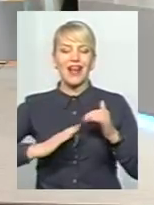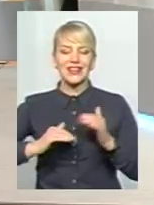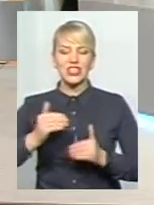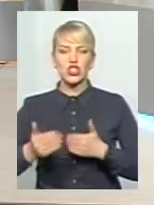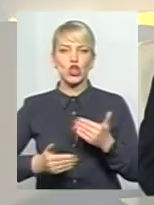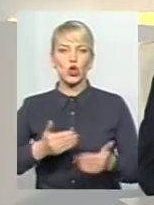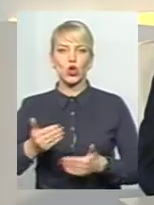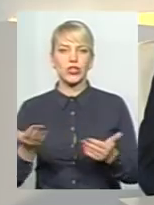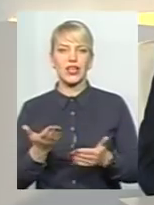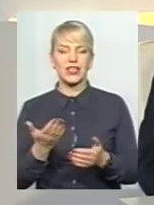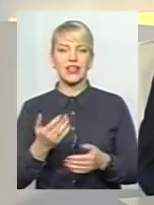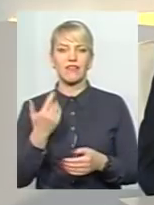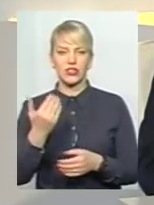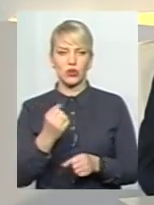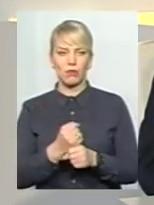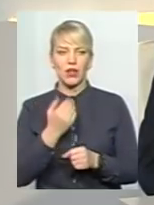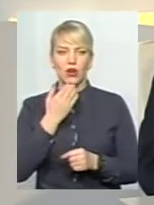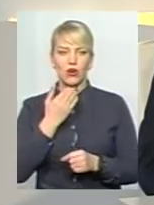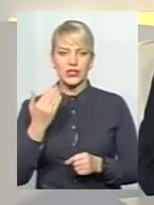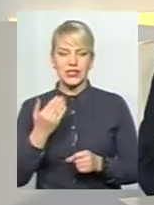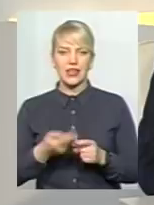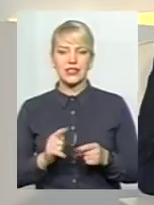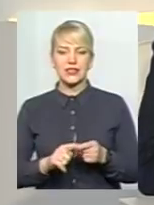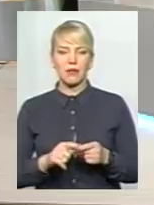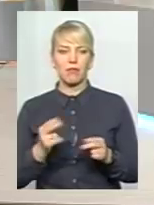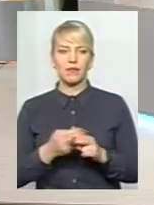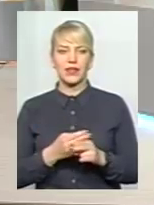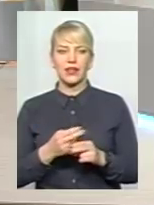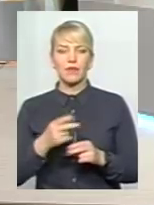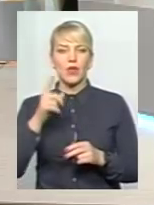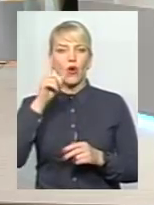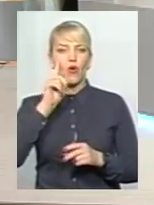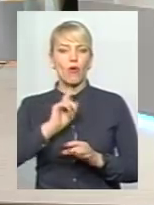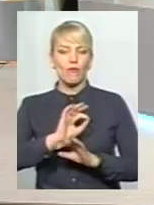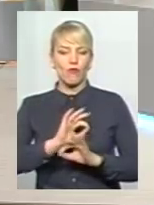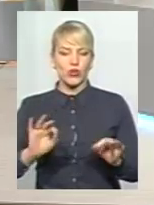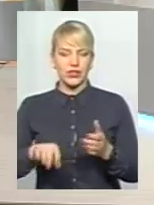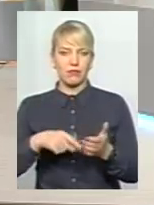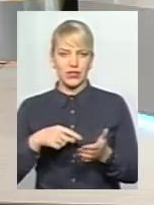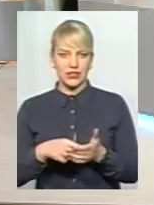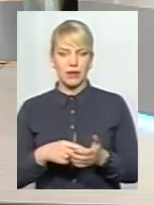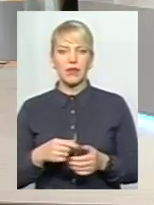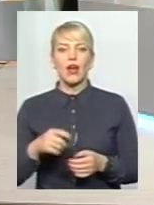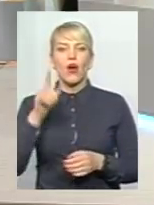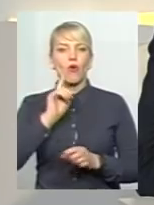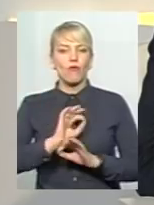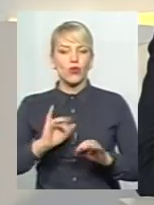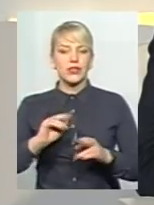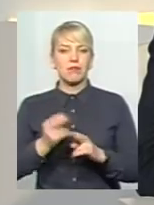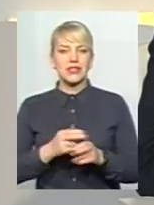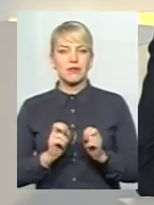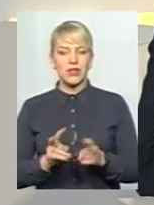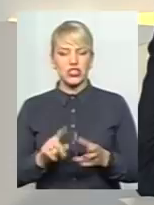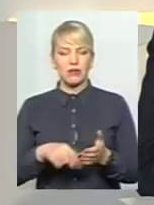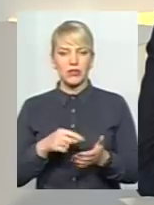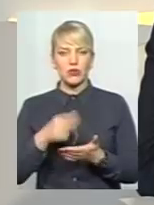робити, стратегічне здійснення, ні, останнього. Останній – комфортне і безпечне місто. Комфортне і безпечне місто передбачало в